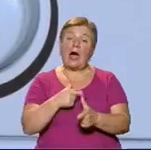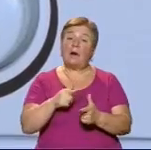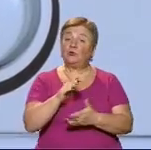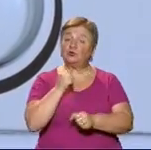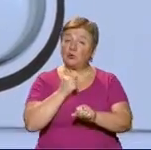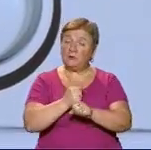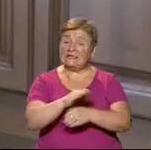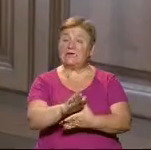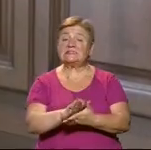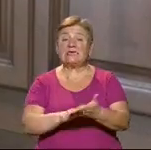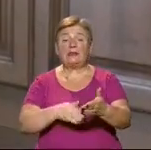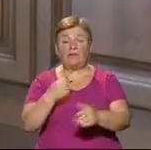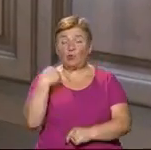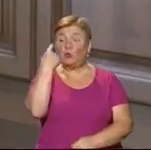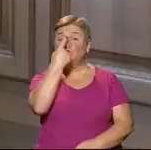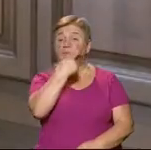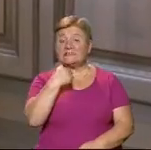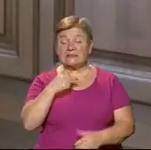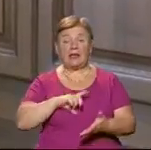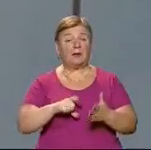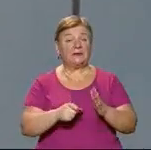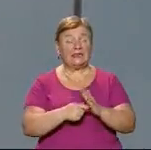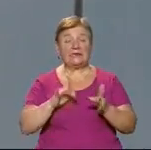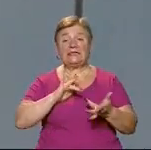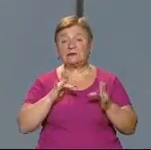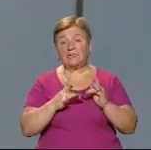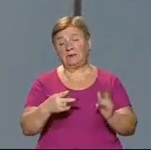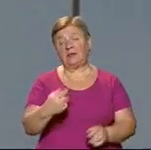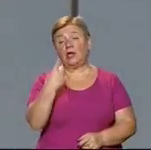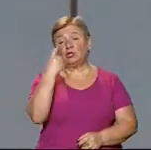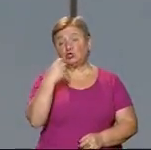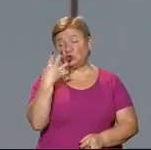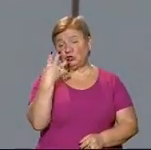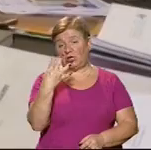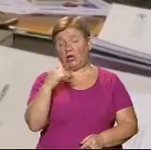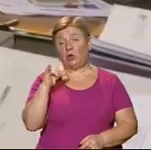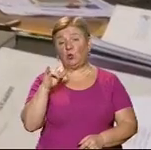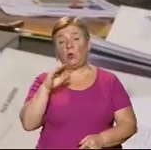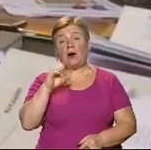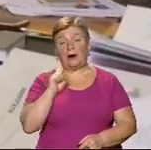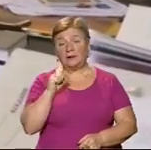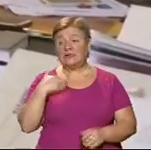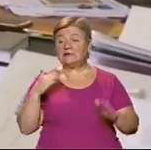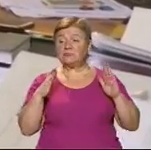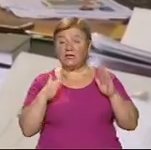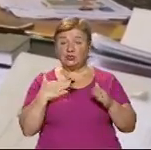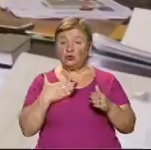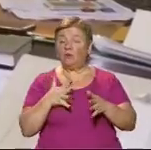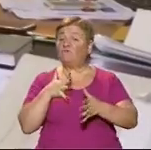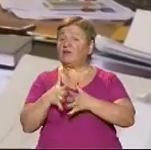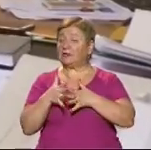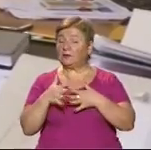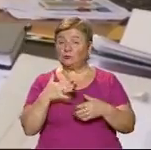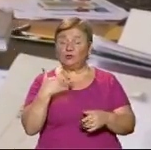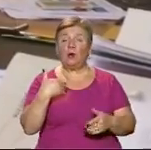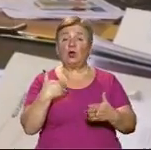заявку самостійно через особистий кабінет на сайті 104.UI Акція передбачає зменшення витрат на газ в